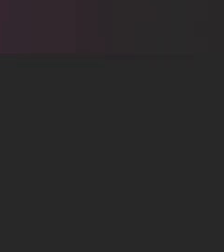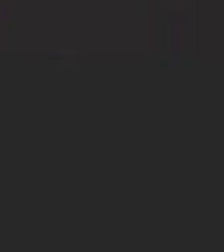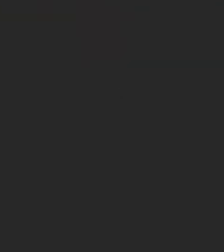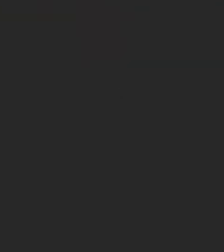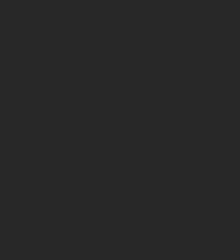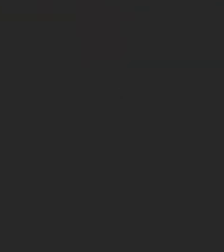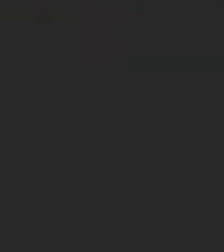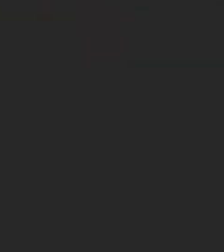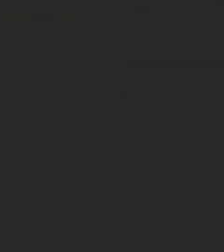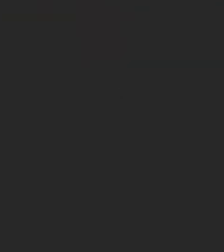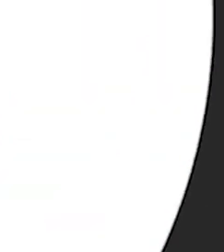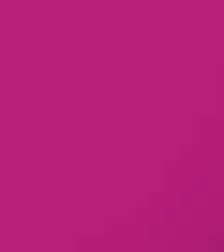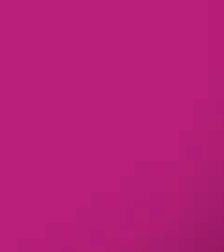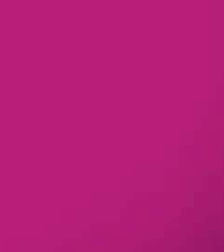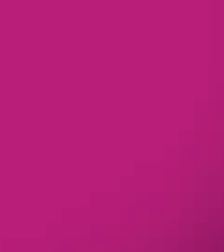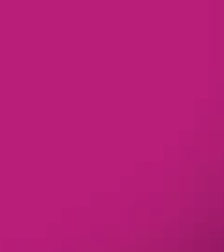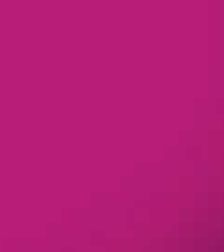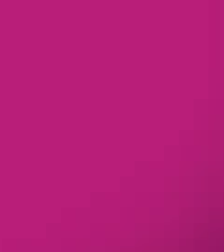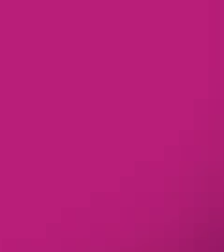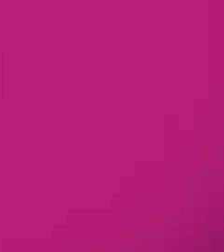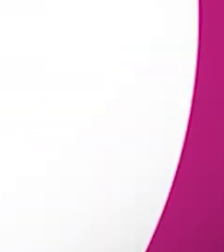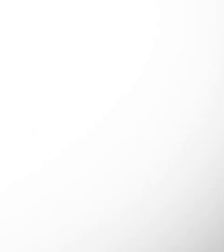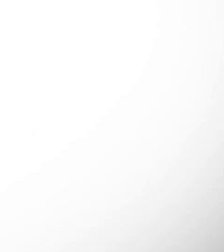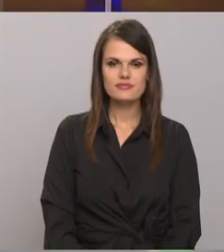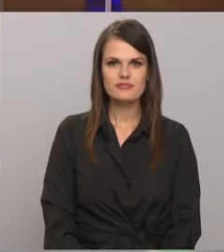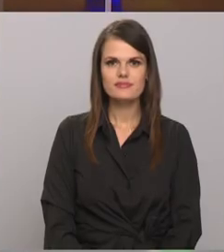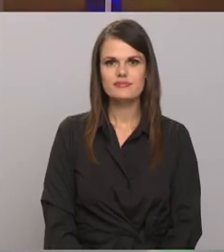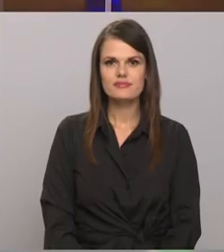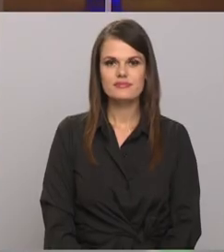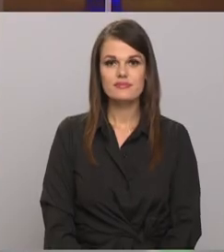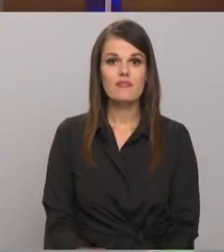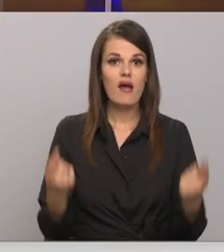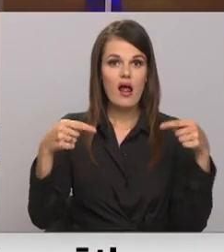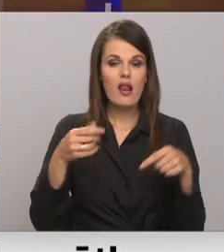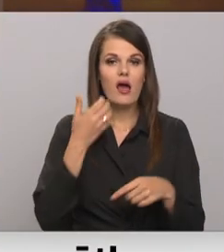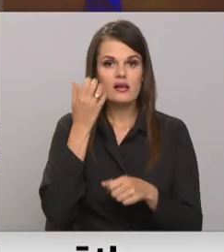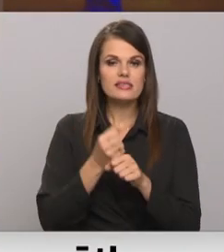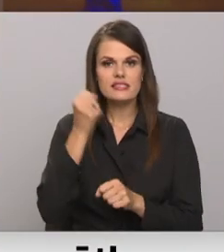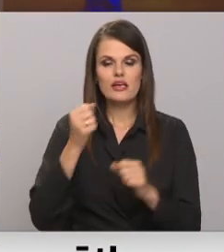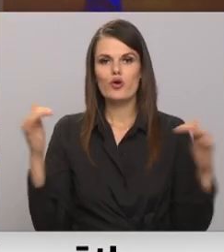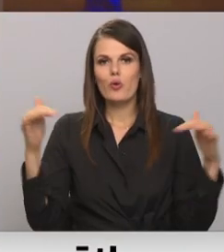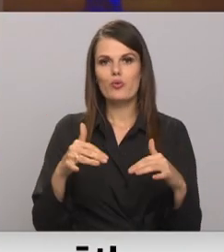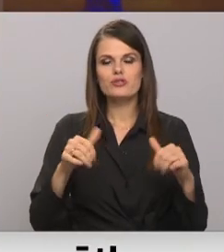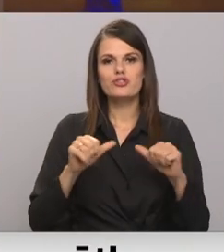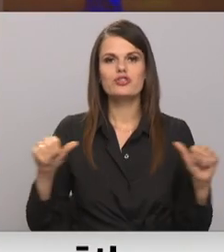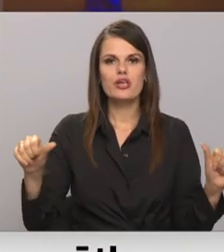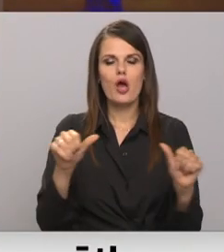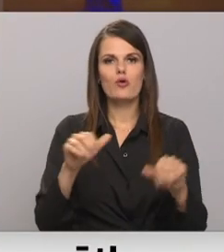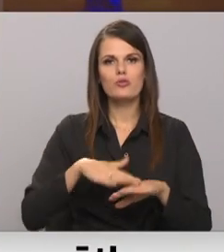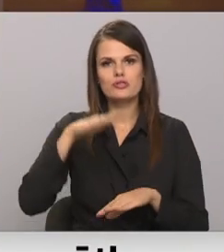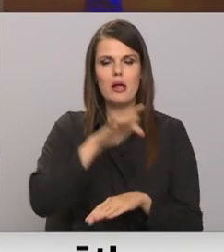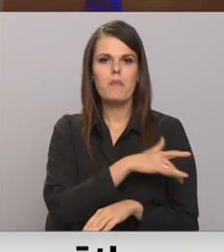Re! Viss ēters ir te! Laikā, stingro pulcēšanās ierobežojuma dēļ,